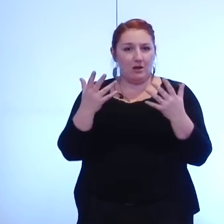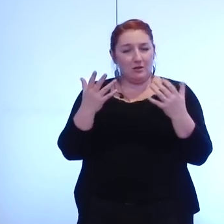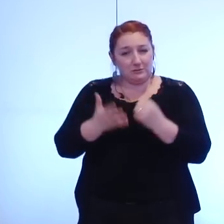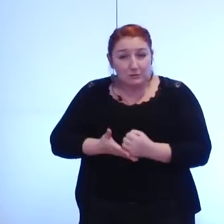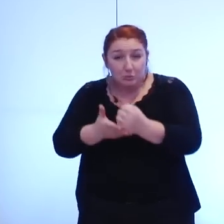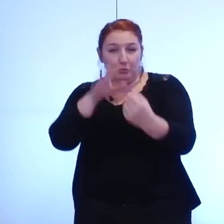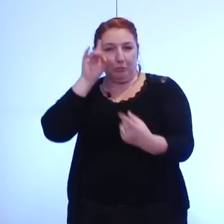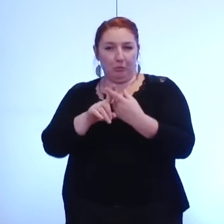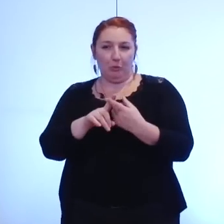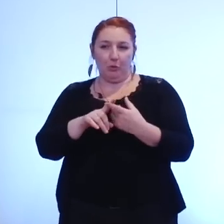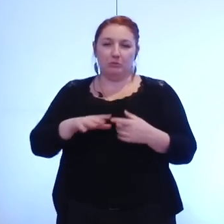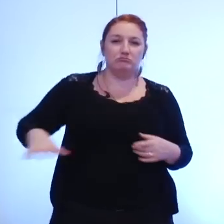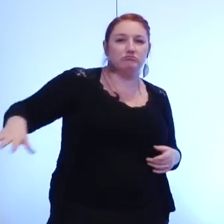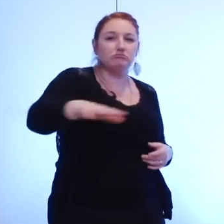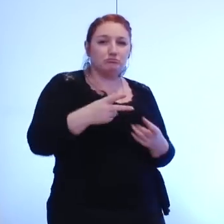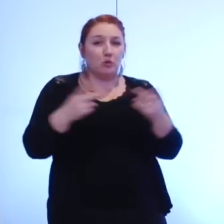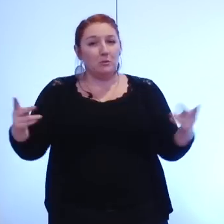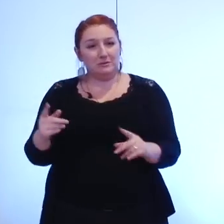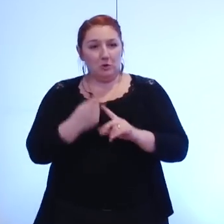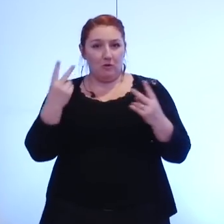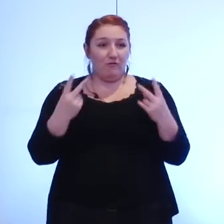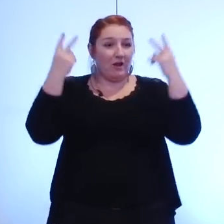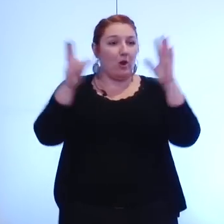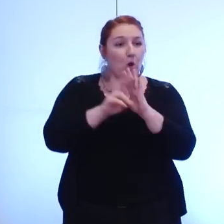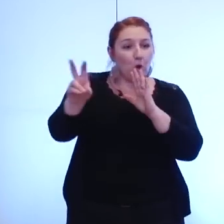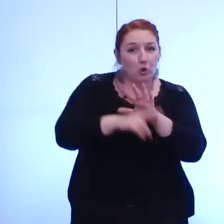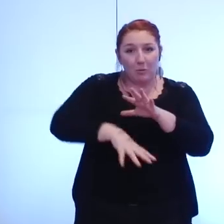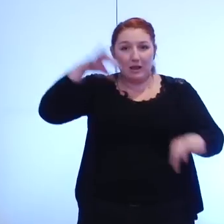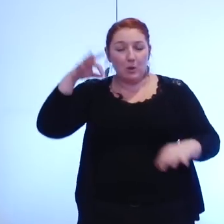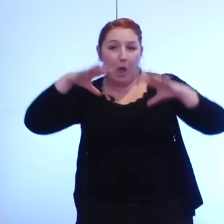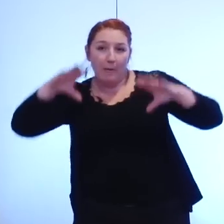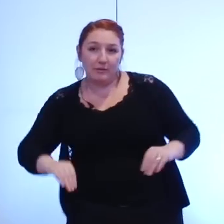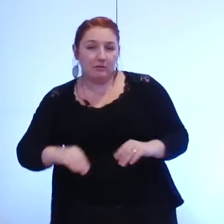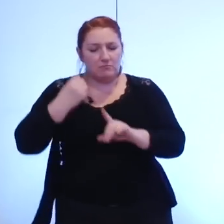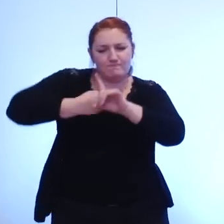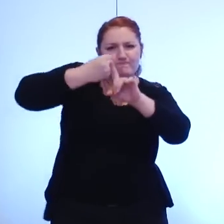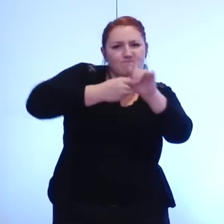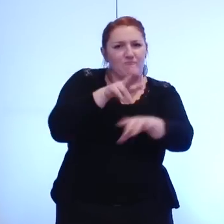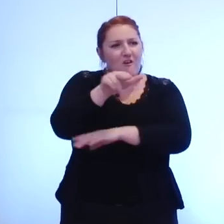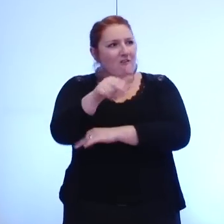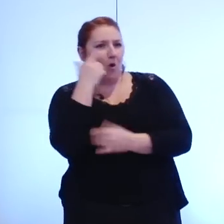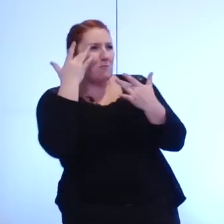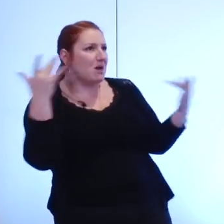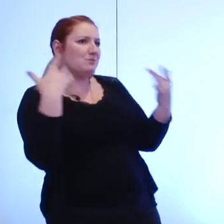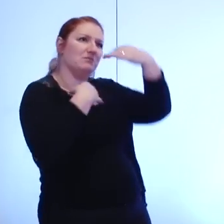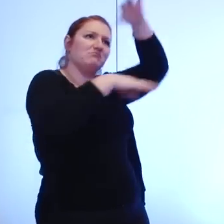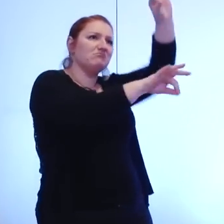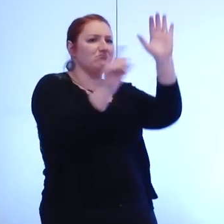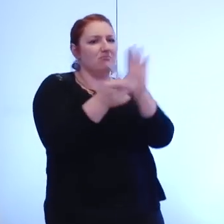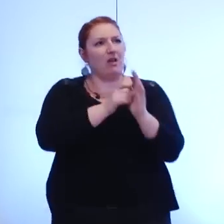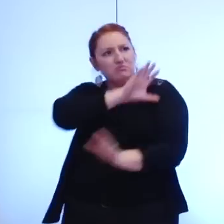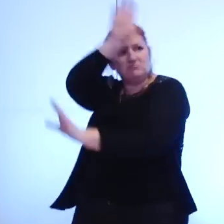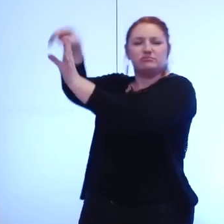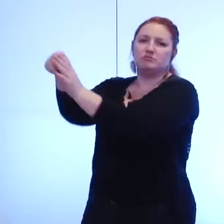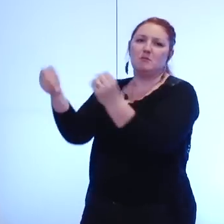valorisée Grenoble ses élus et ses habitants défendront leur expérience en la matière lors du passage en métropole voilà quelles sont nos